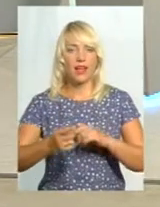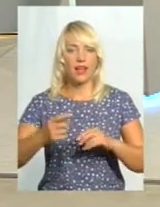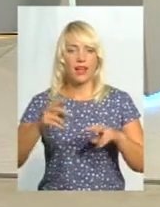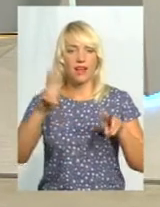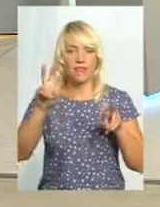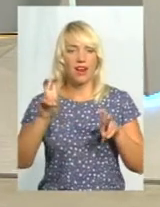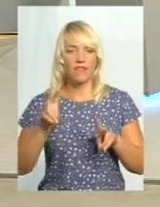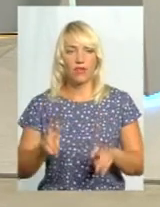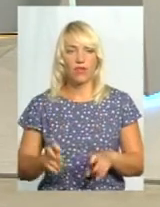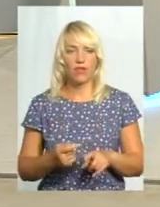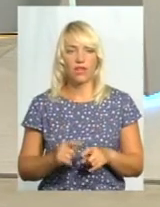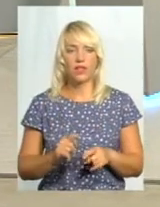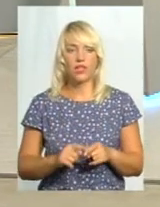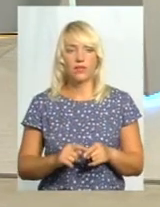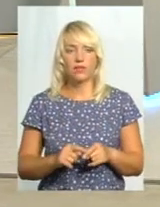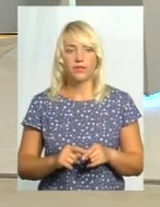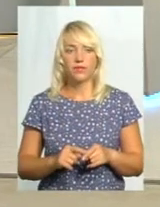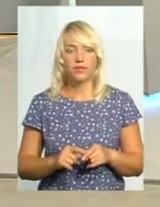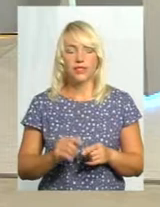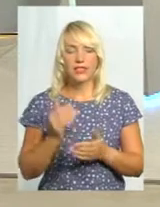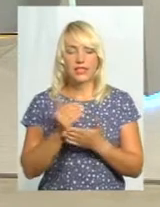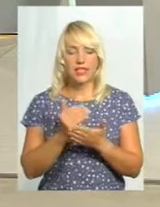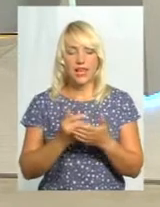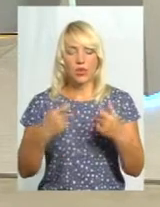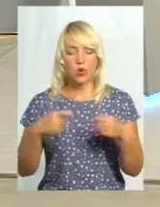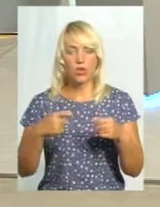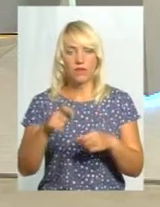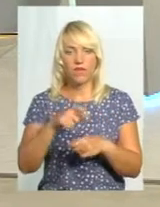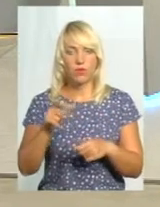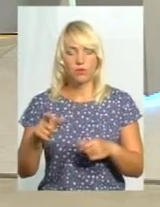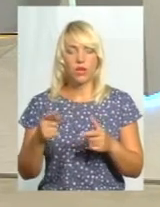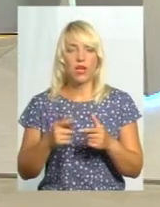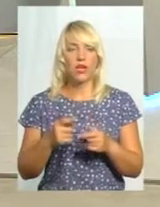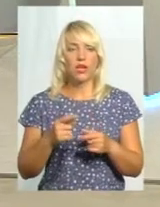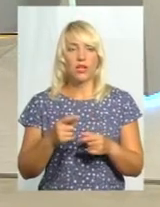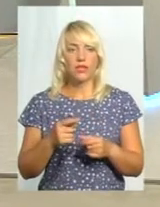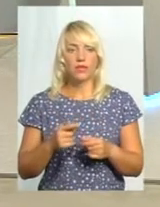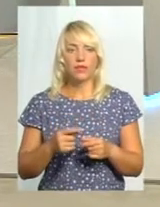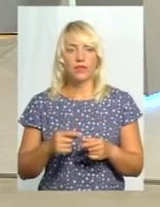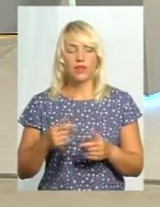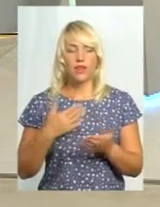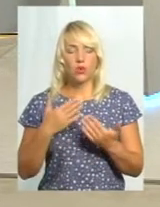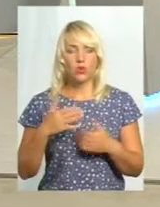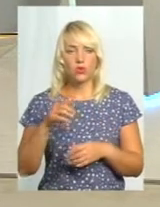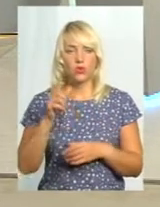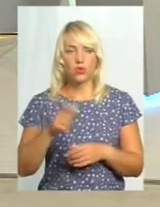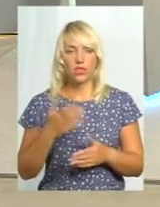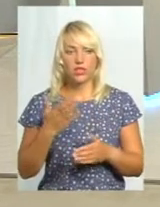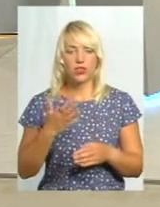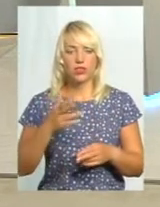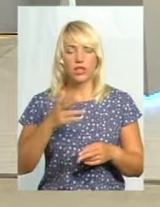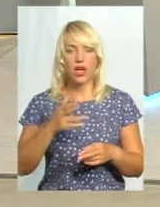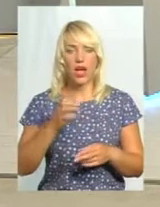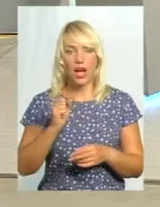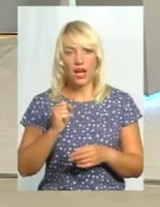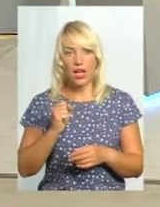ідентифікували їх як 149-та стаття торгівля людьми або інша незаконна угода відносно людини, тобто якщо закінчилася експлуатація.